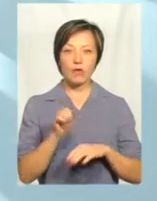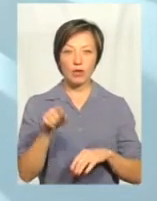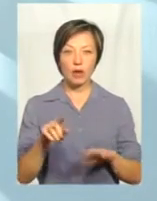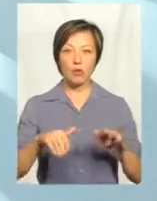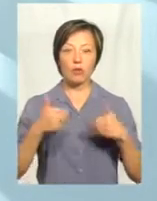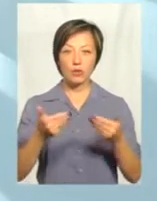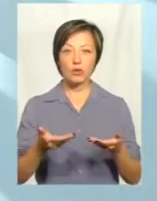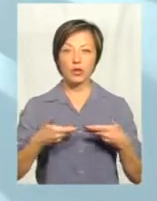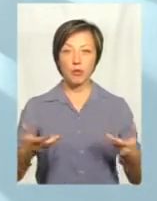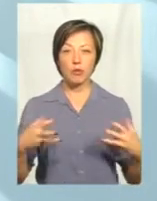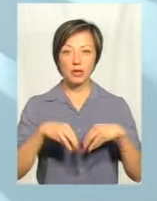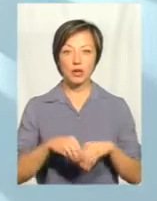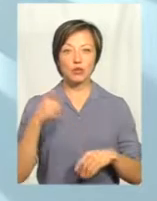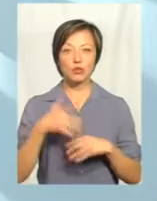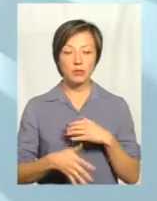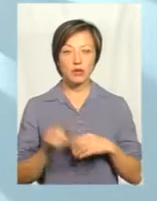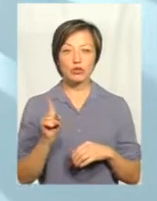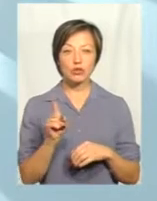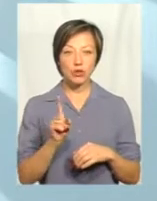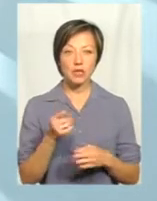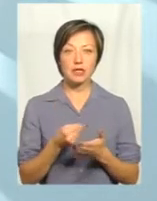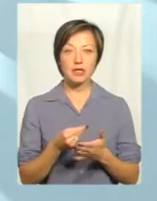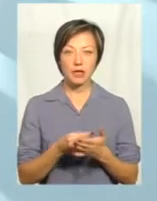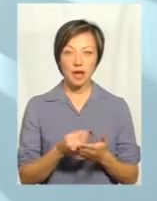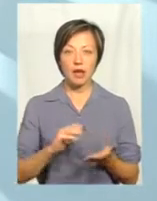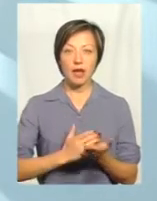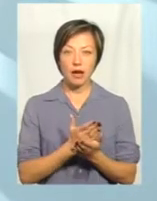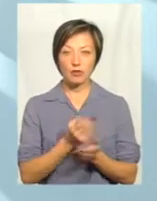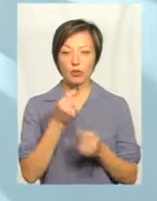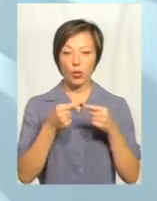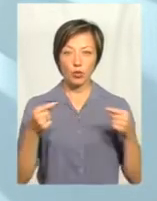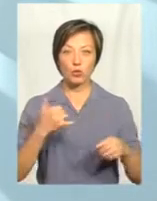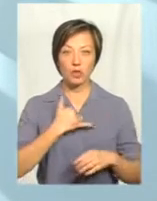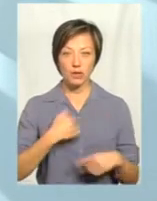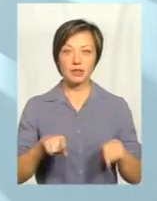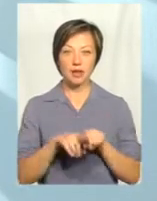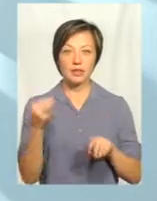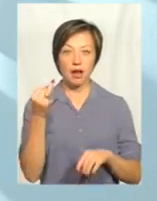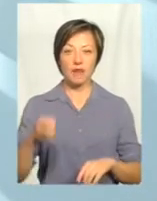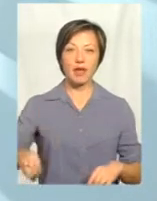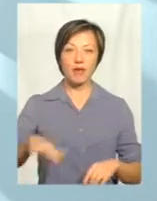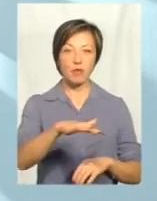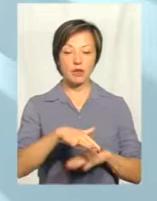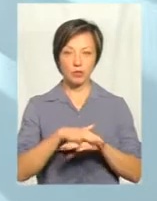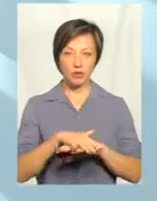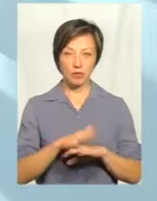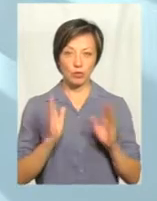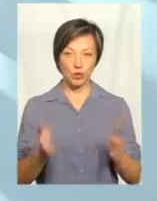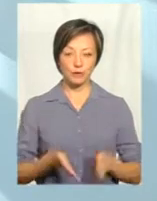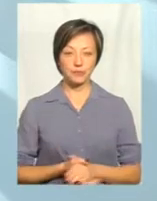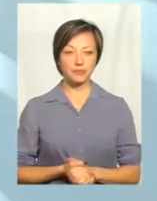і пропонує нам об'єднатися, бо вона розуміє, що та ціна і та якість продукту, яка є в нас, вона теж цікава європейському ринку досить буде.